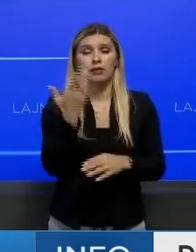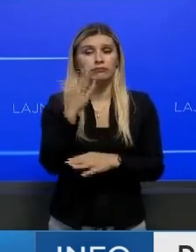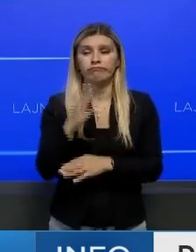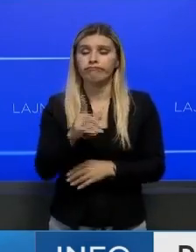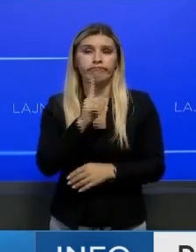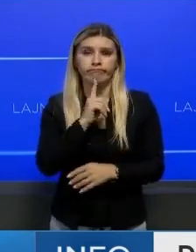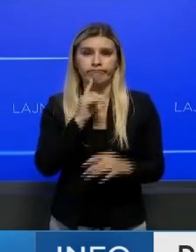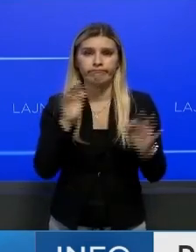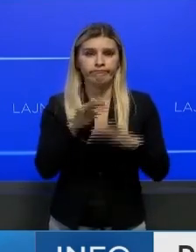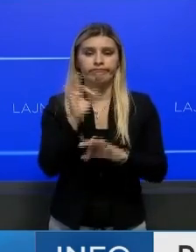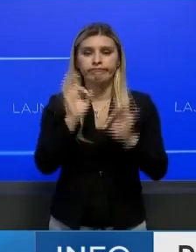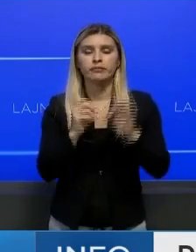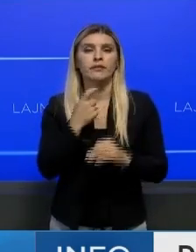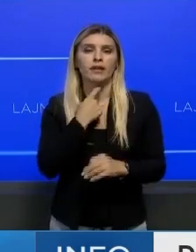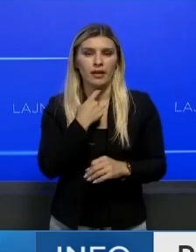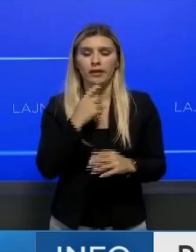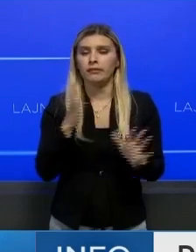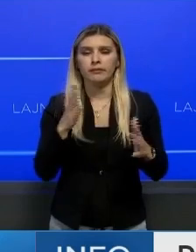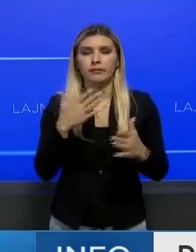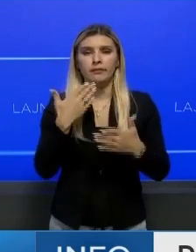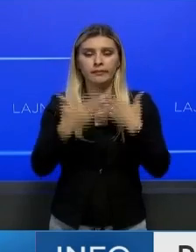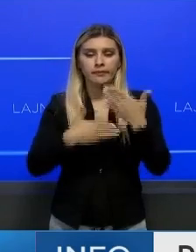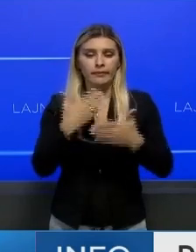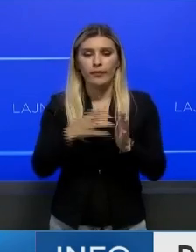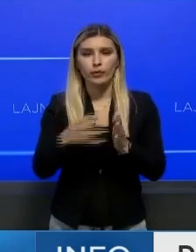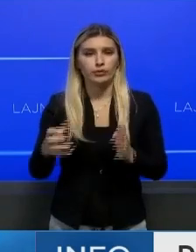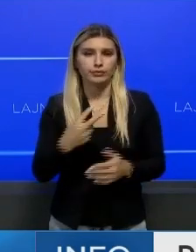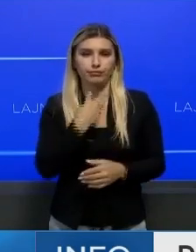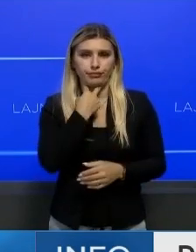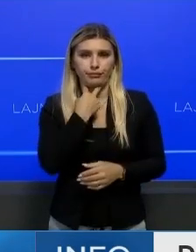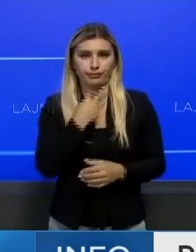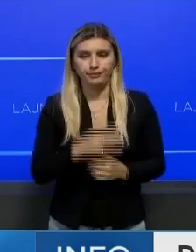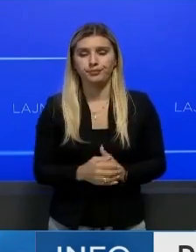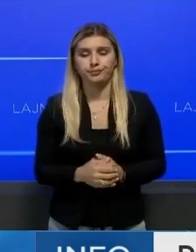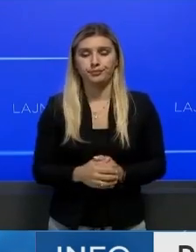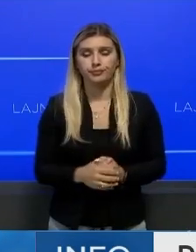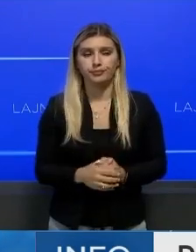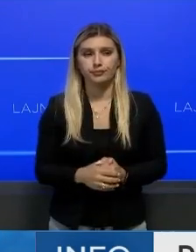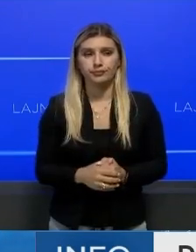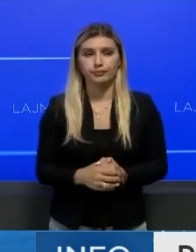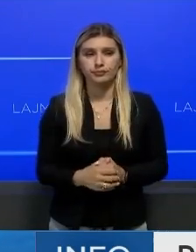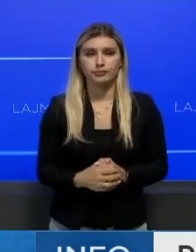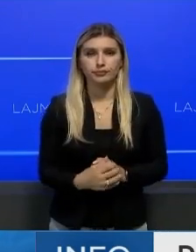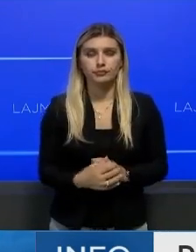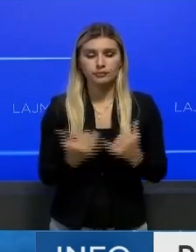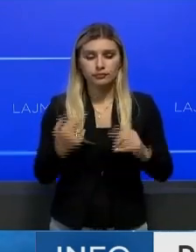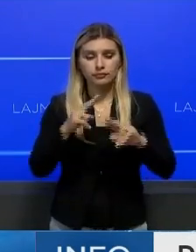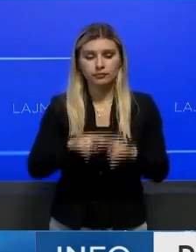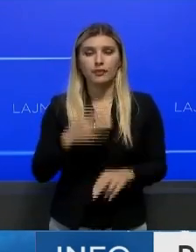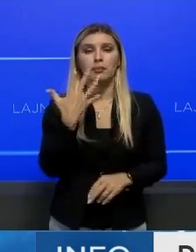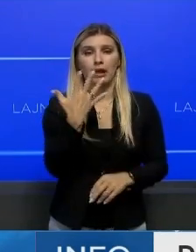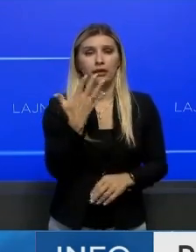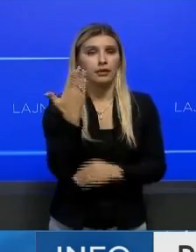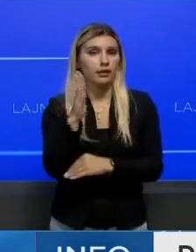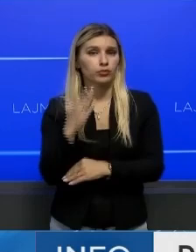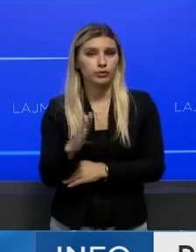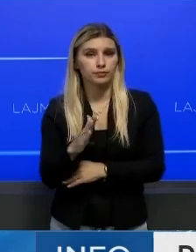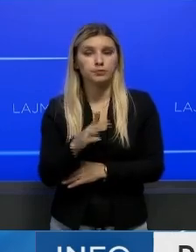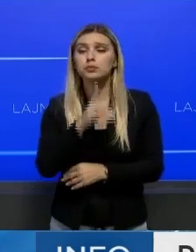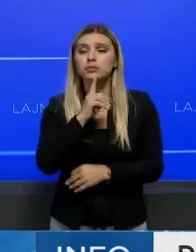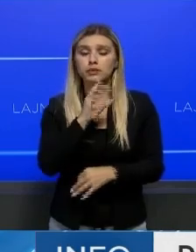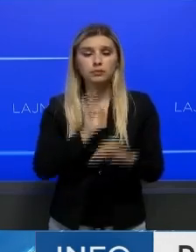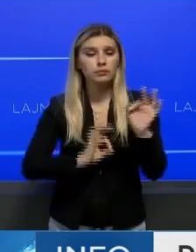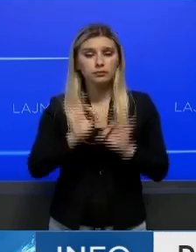deputetve e kanë të pamundur të vazhdojnë me punimet e takimit. Jemi vetëm 5 deputet prezent, prandaj nuk